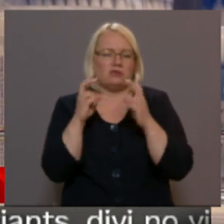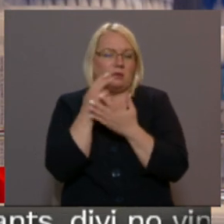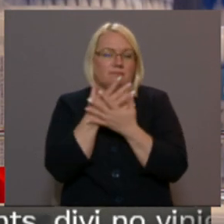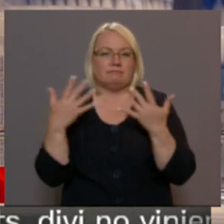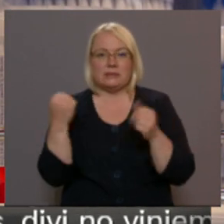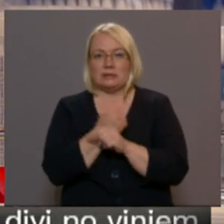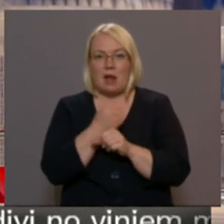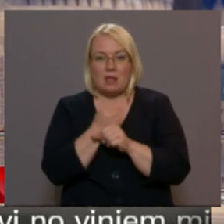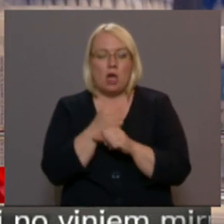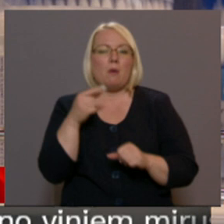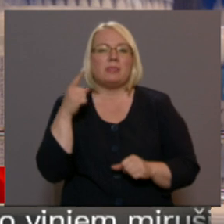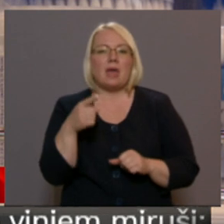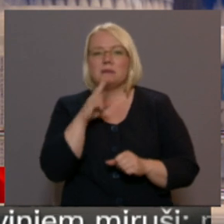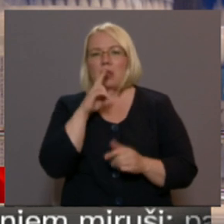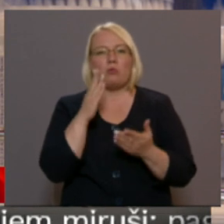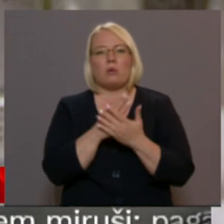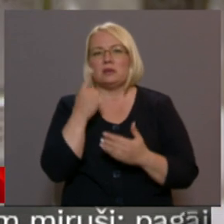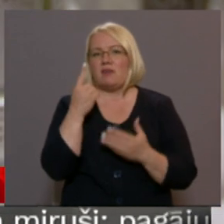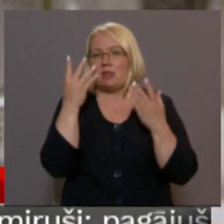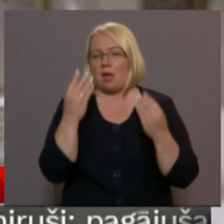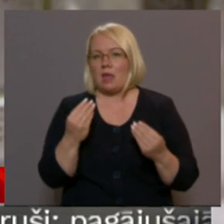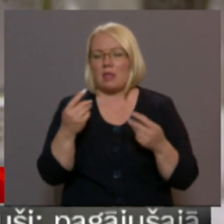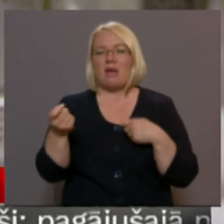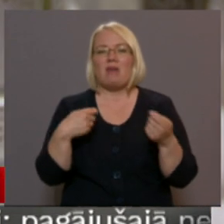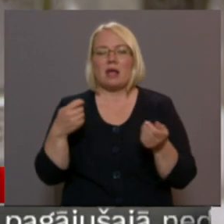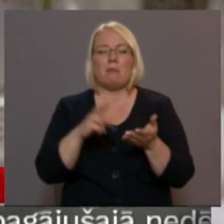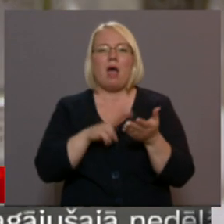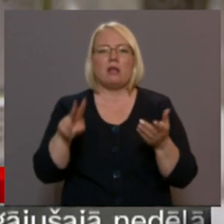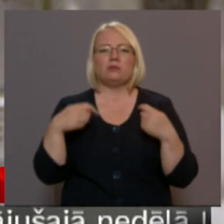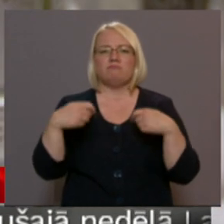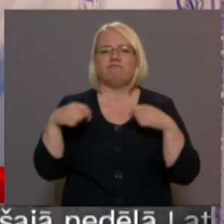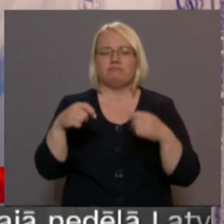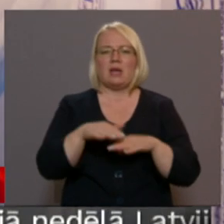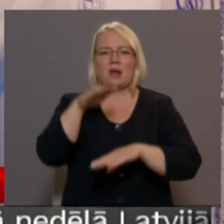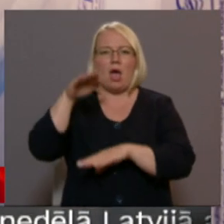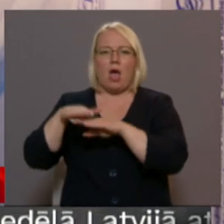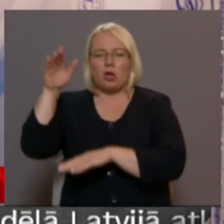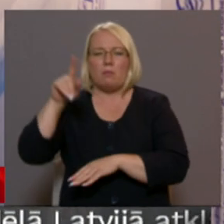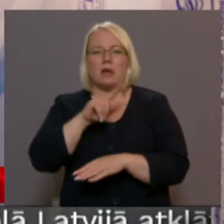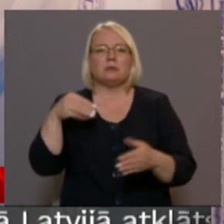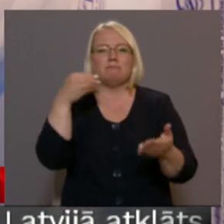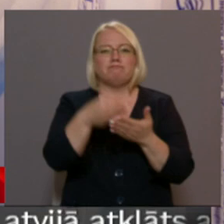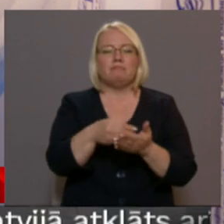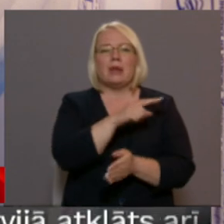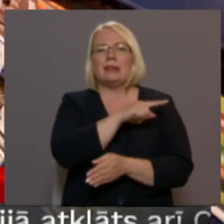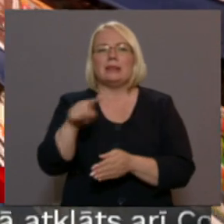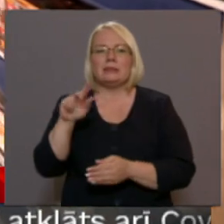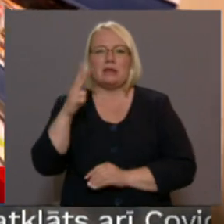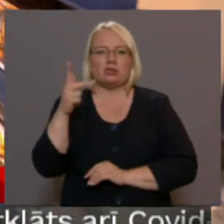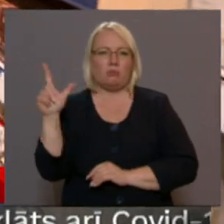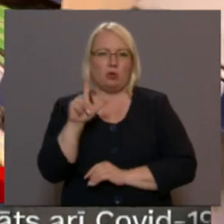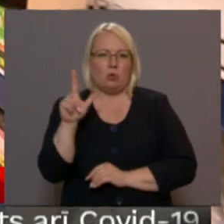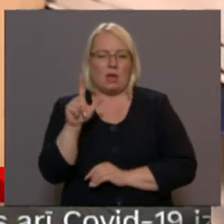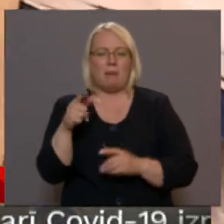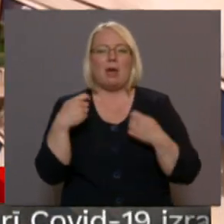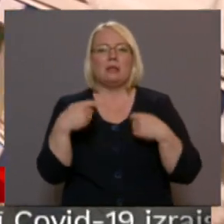izstrādājumu. Tas gan nenotiks vienā dienā. Veikaliem ļauts iztirgot krājumus, kas iegādāti līdz 3. jūlijam. Tirgotai šādām